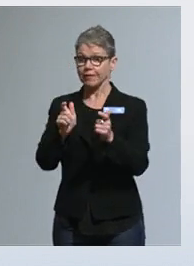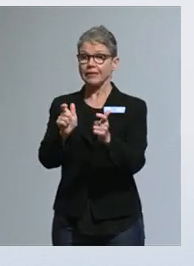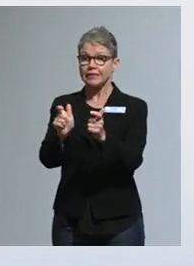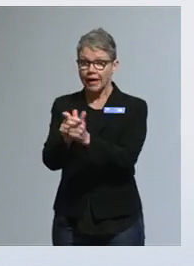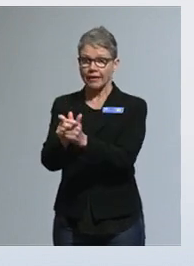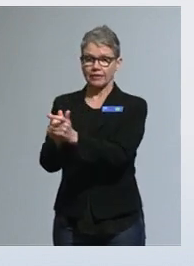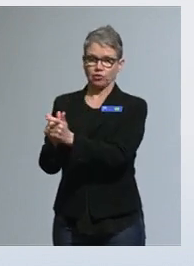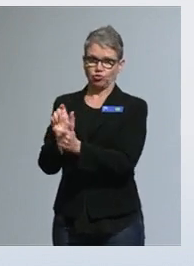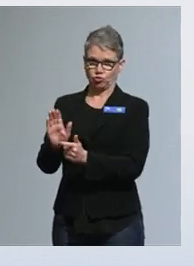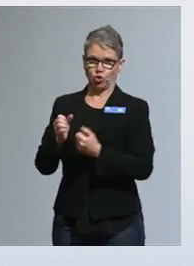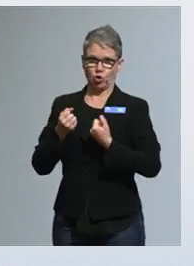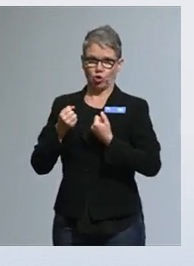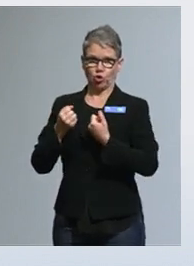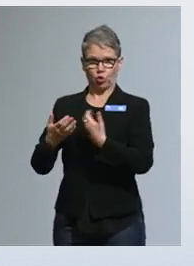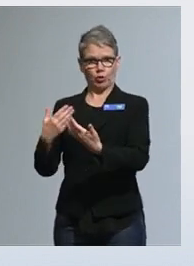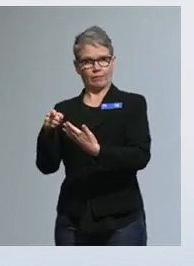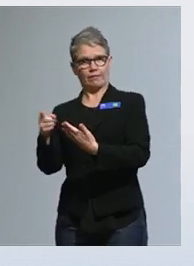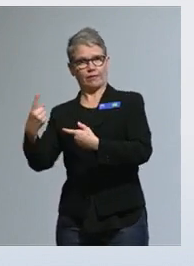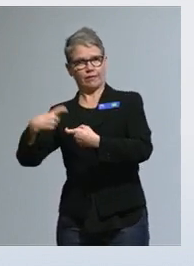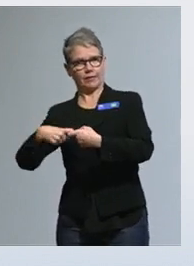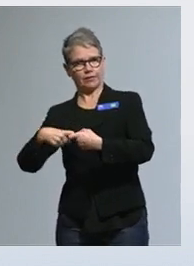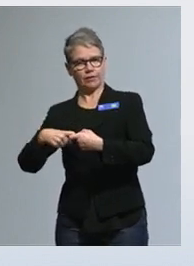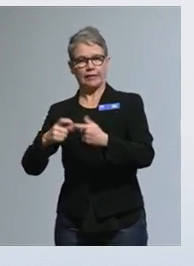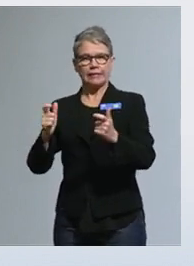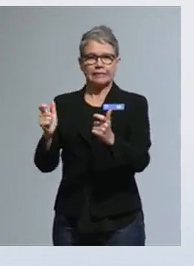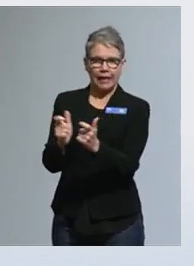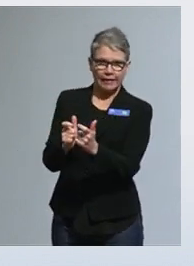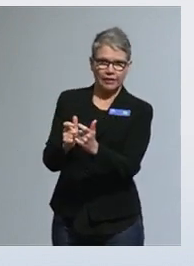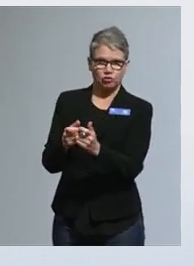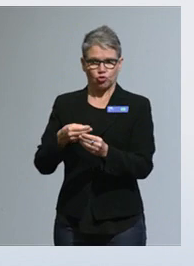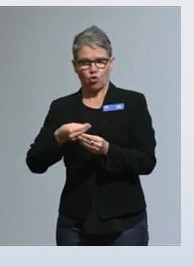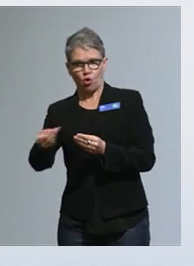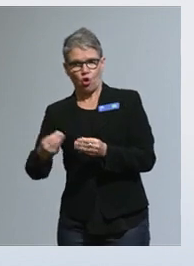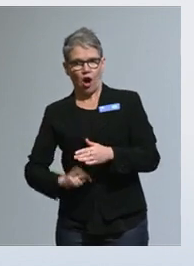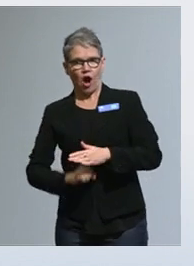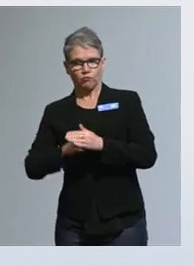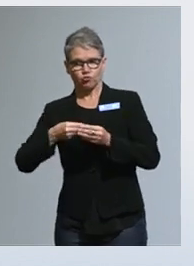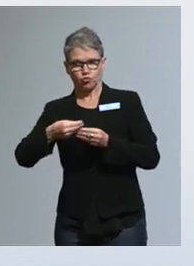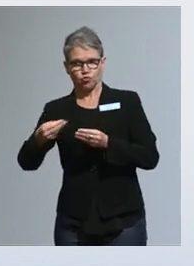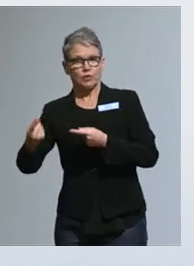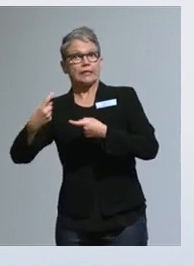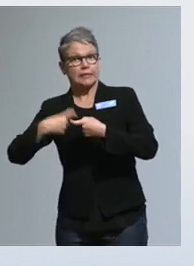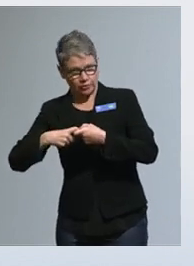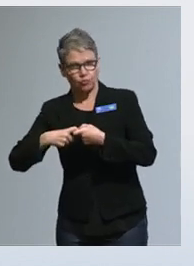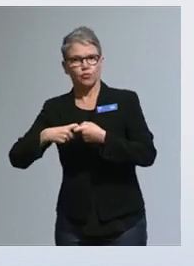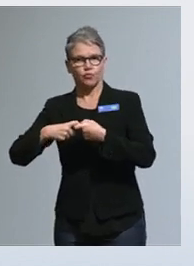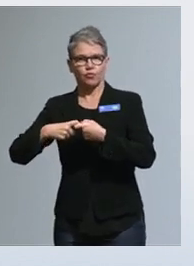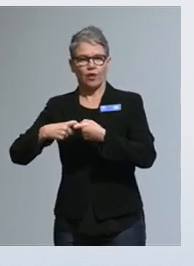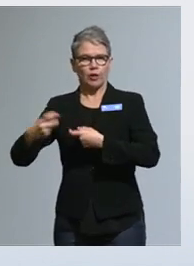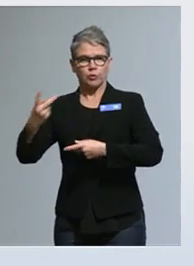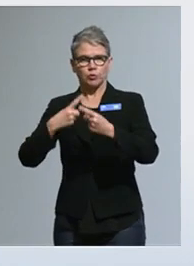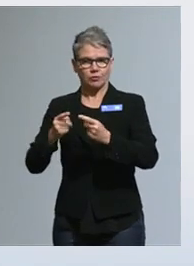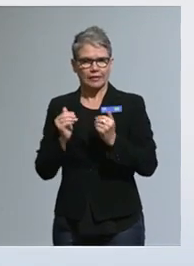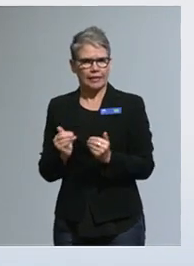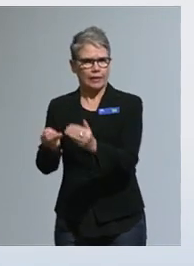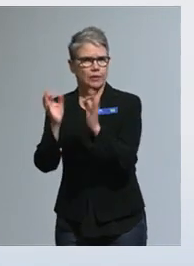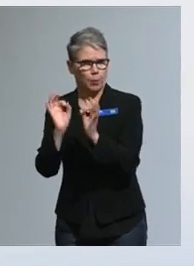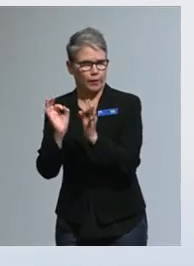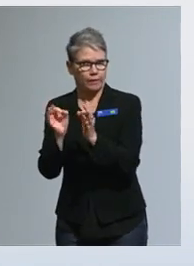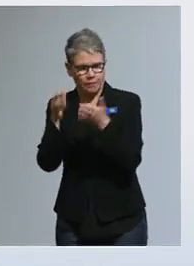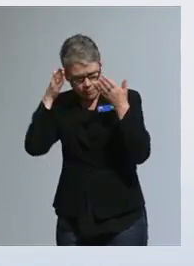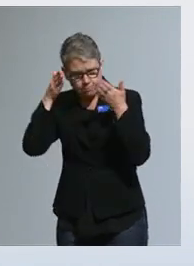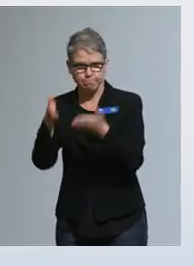kehittämiseen. Järjestötoiminnan puolelta avustuksiin liittyvien kysymysten kehittämiseen.